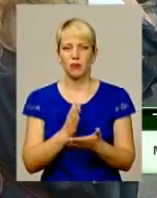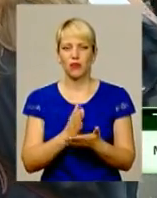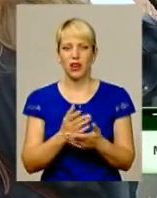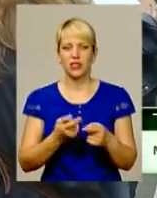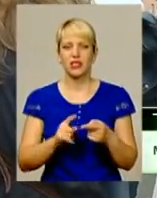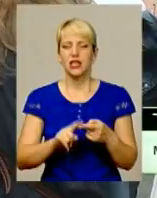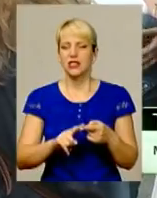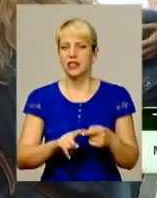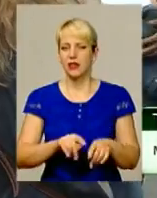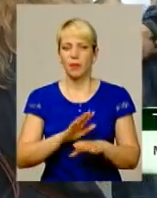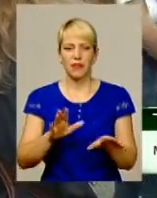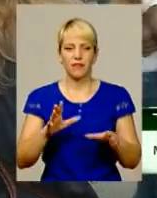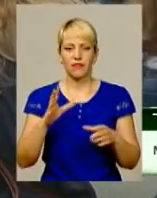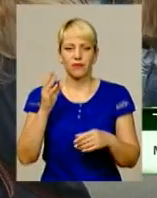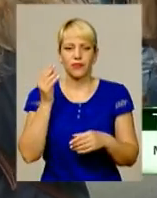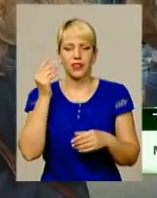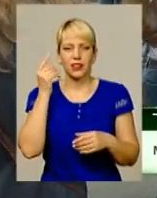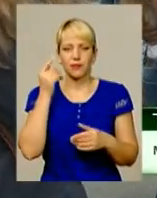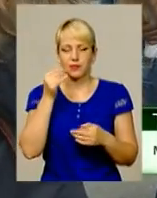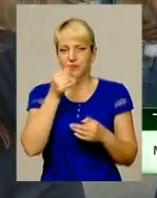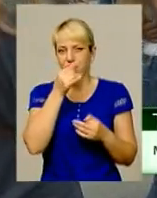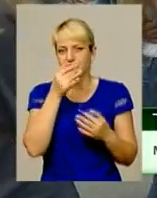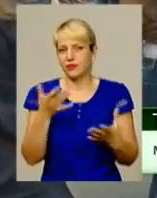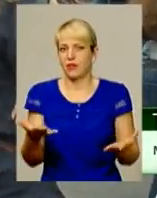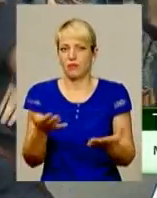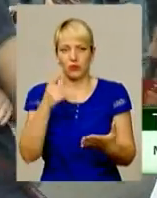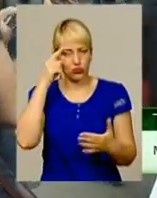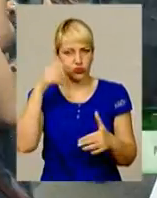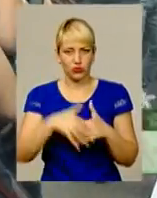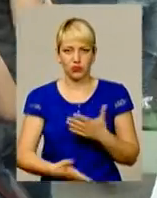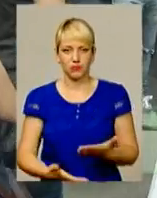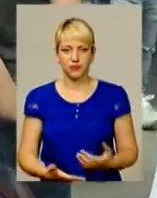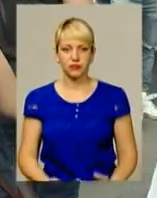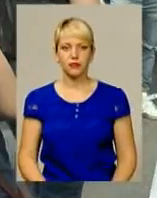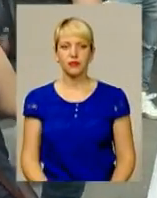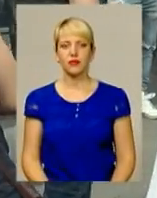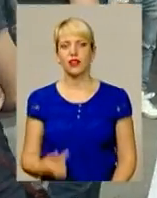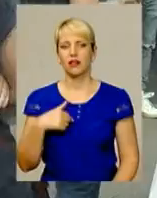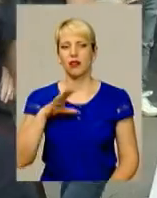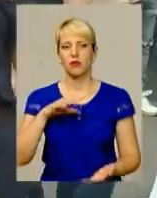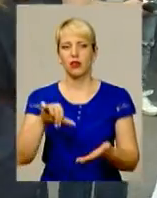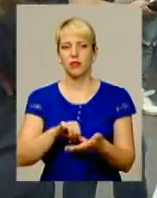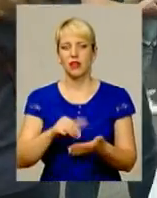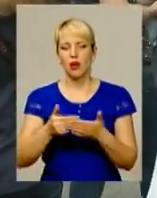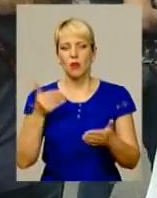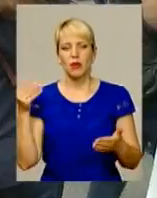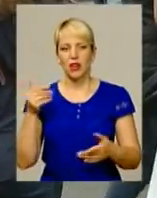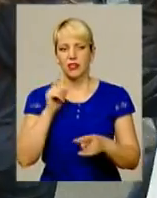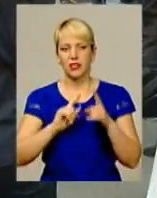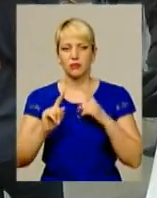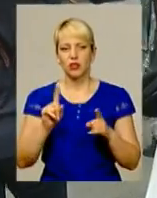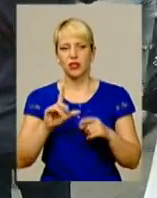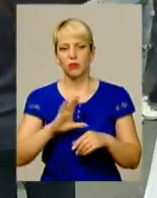не вкладається в рамки розумного. Я була присутня на попередніх зборах, які